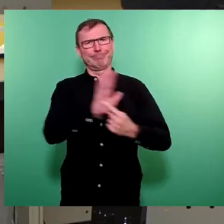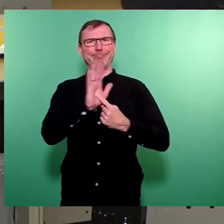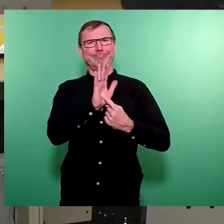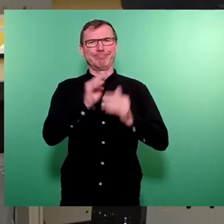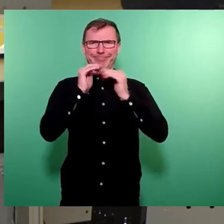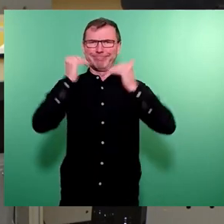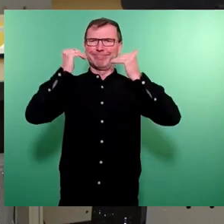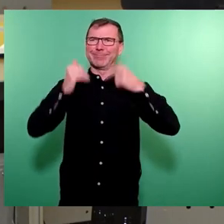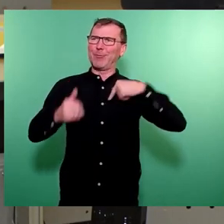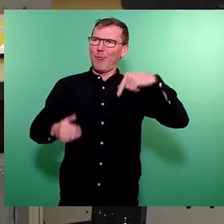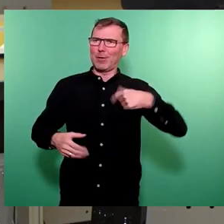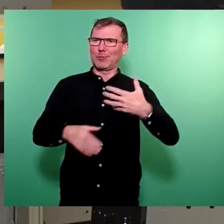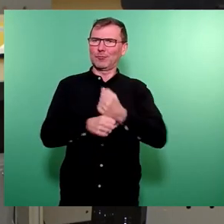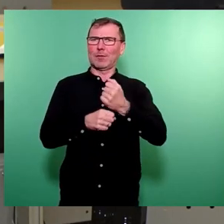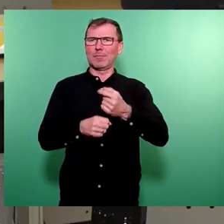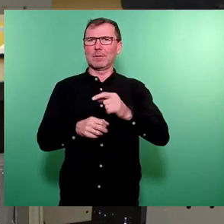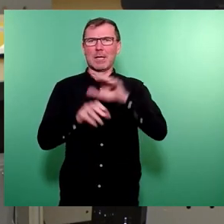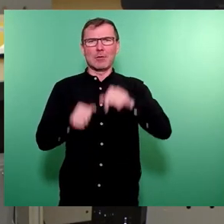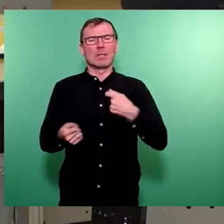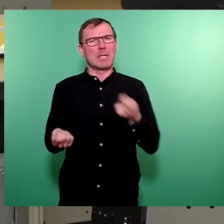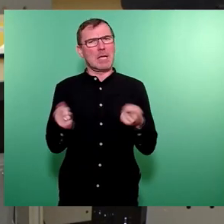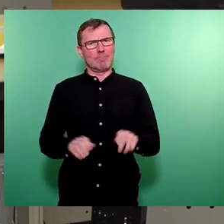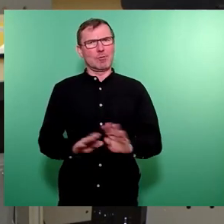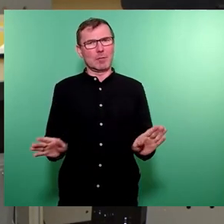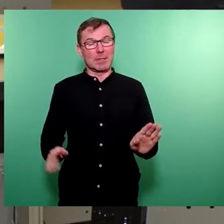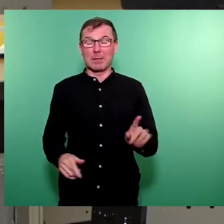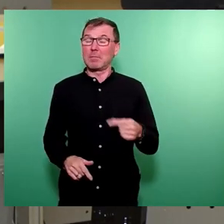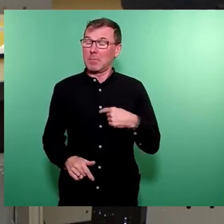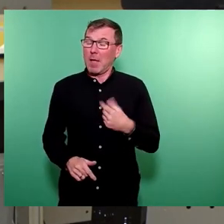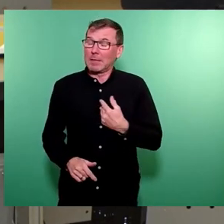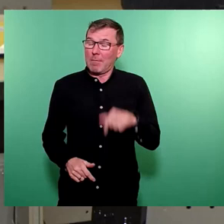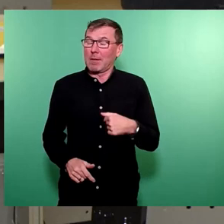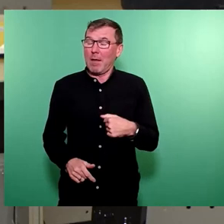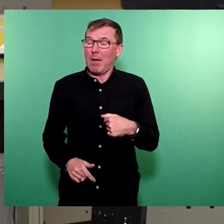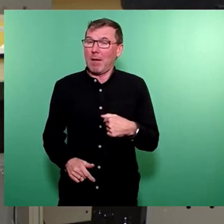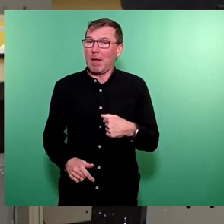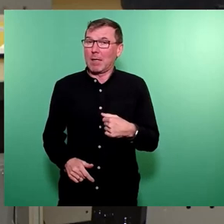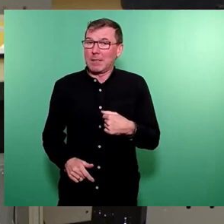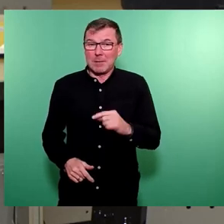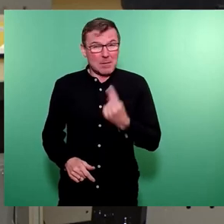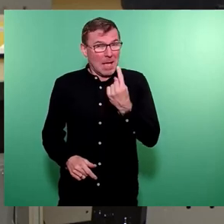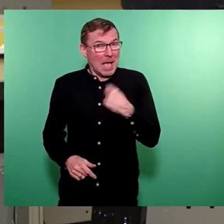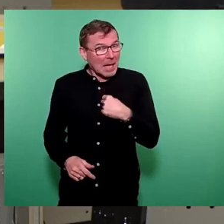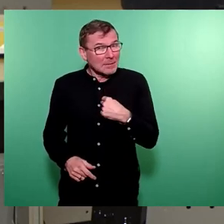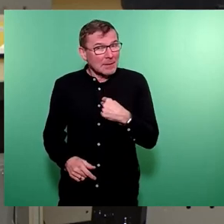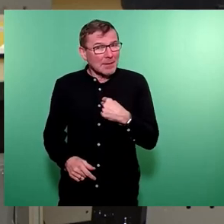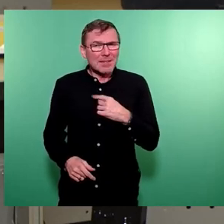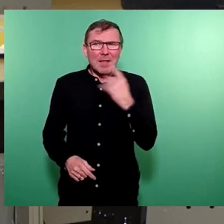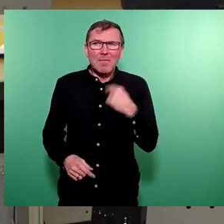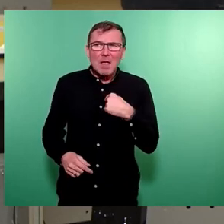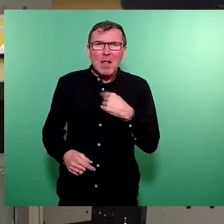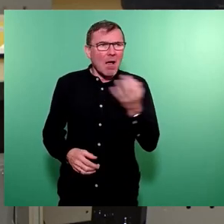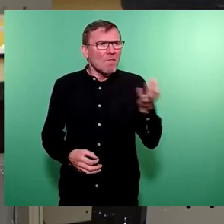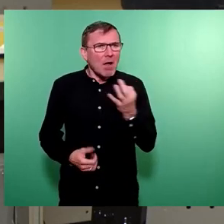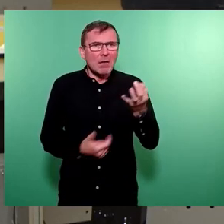tatsächlich dazukommen, diesen Haushalt zu beschließen. Denn ich bezweifle, dass ich der Einzige gewesen sein werde, der viele bange Anfragen,